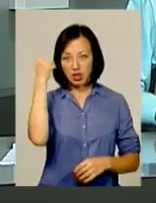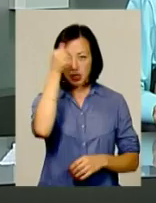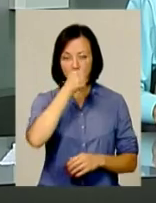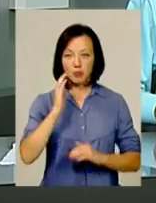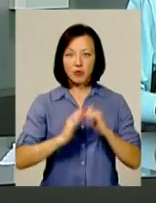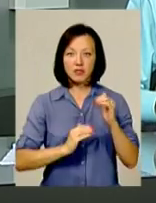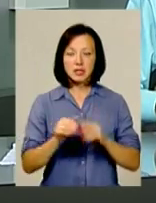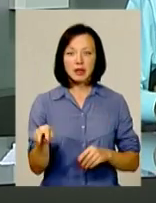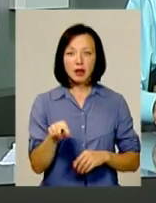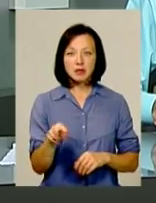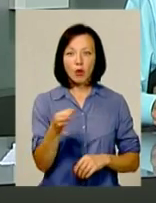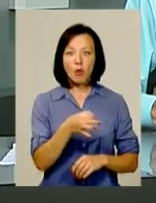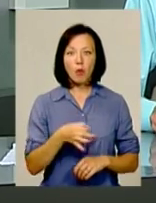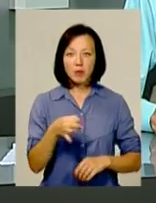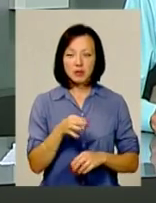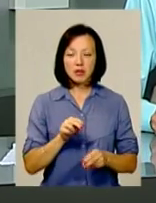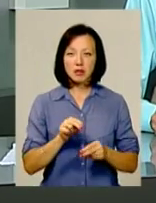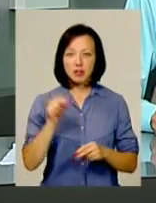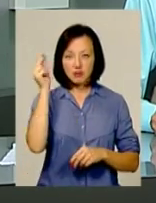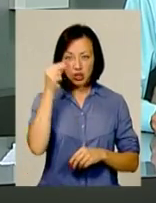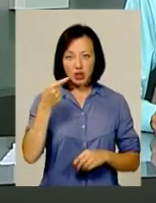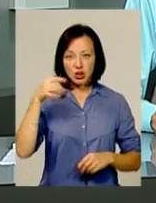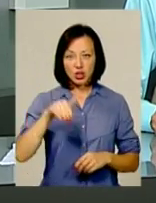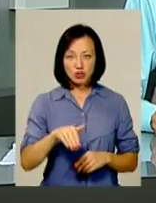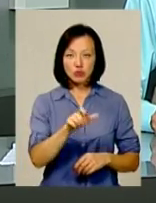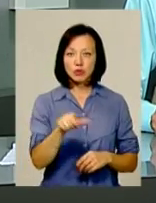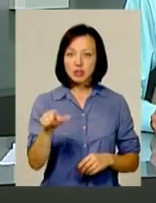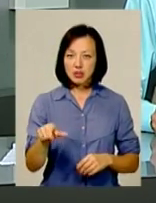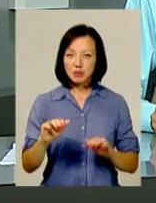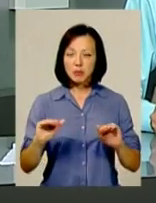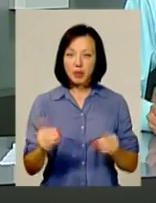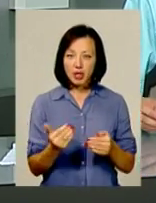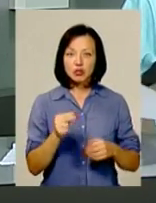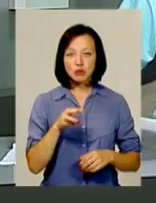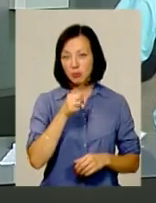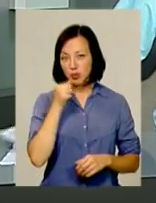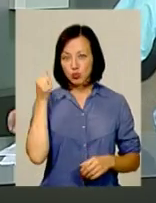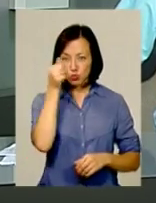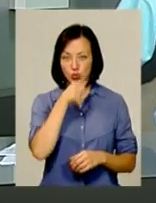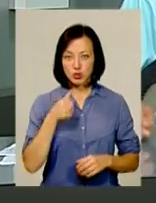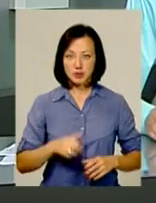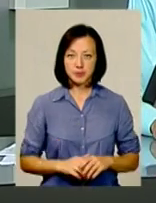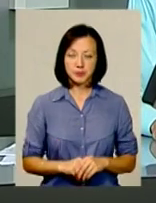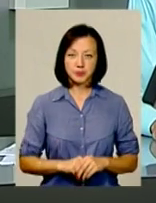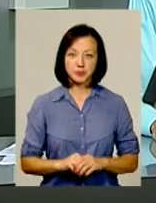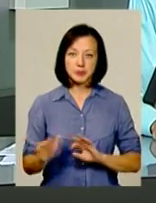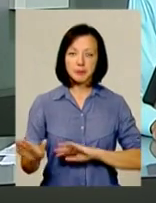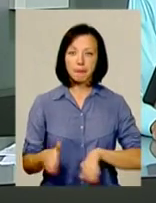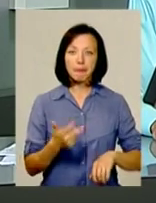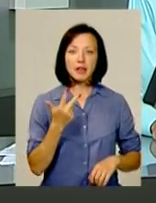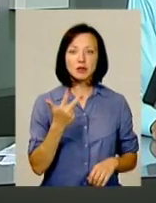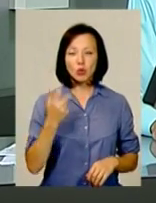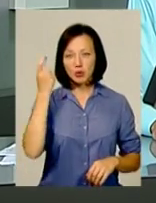професійних ліцеях області навчатиметься на тисячу вихованців менше, аніж минулого року. Трьох